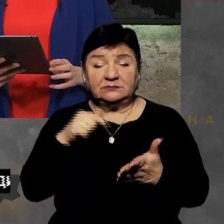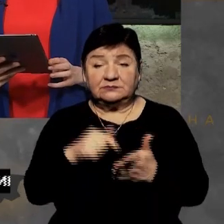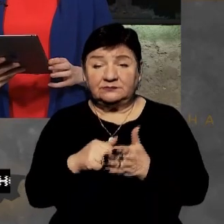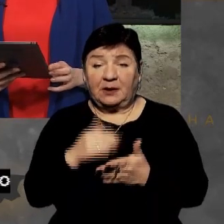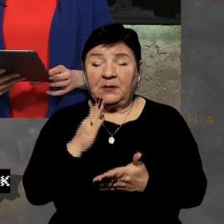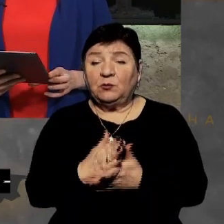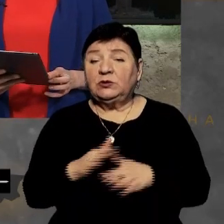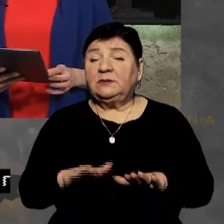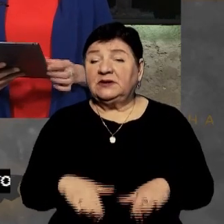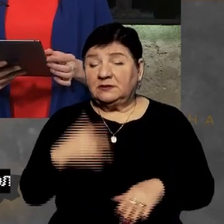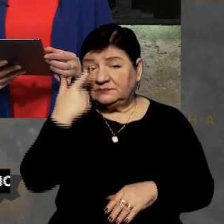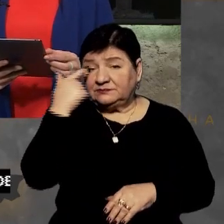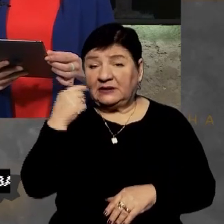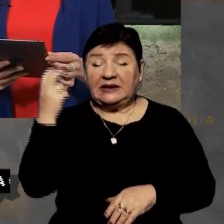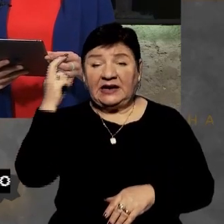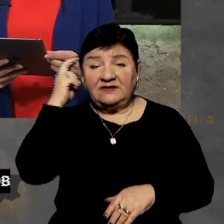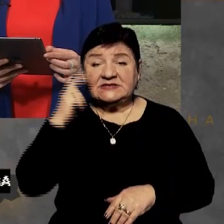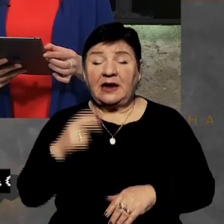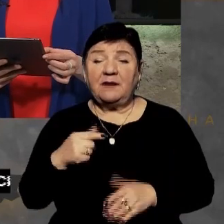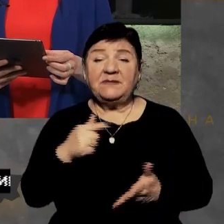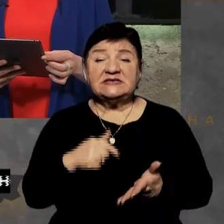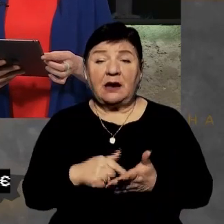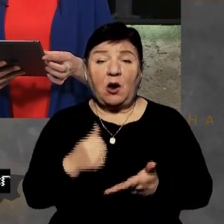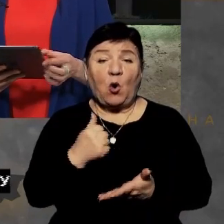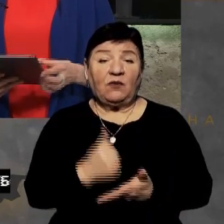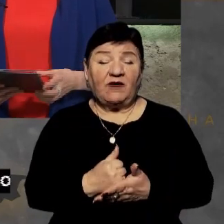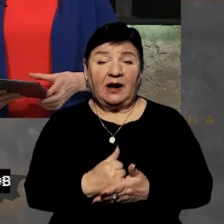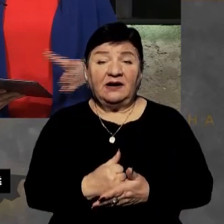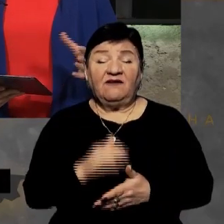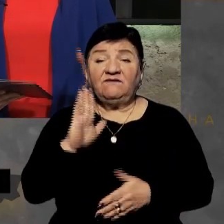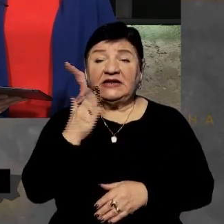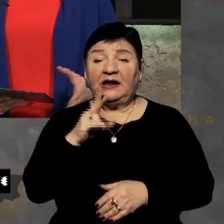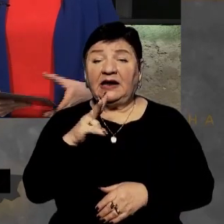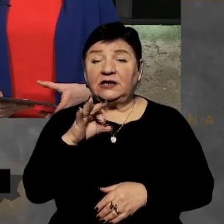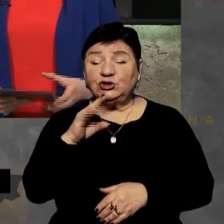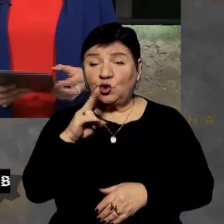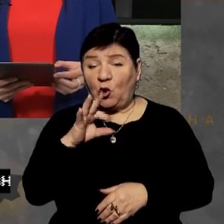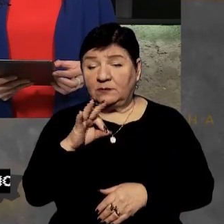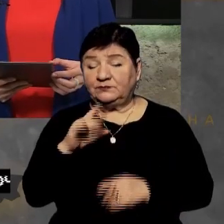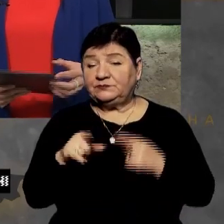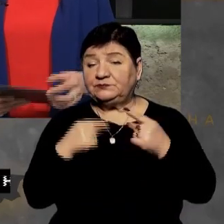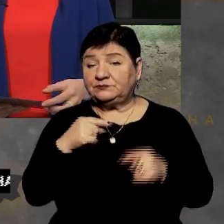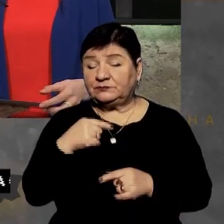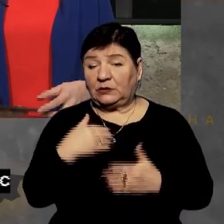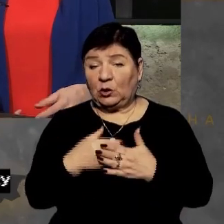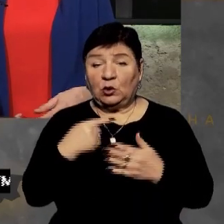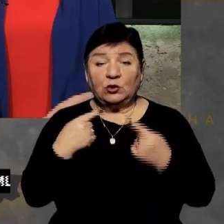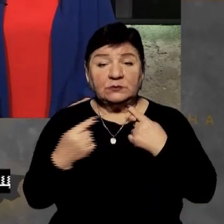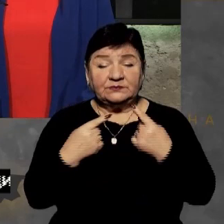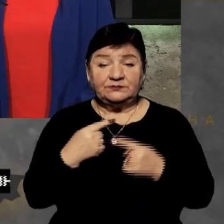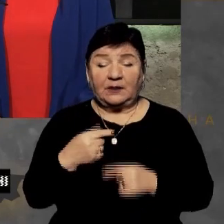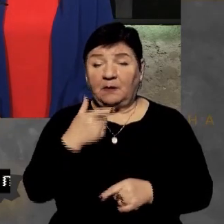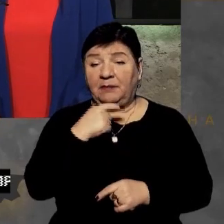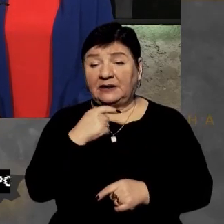служб приймають на місце. Повідомив про це київський міський голова Віталій Кличко у своєму телеграмі. Поверляємося до розмови. Пане Костянтине,